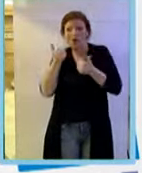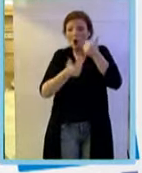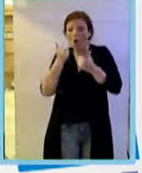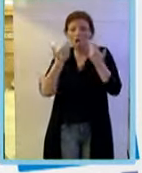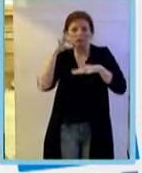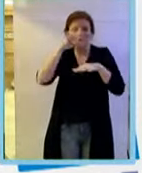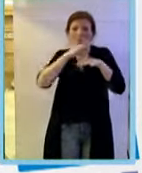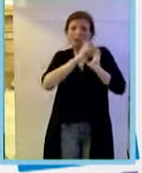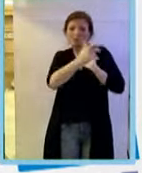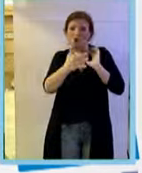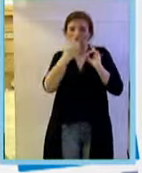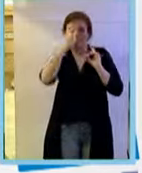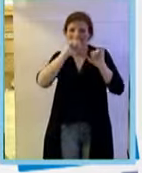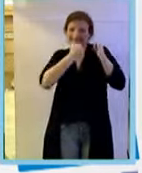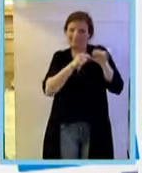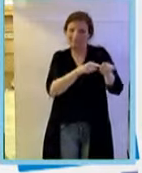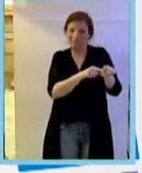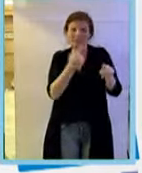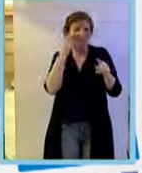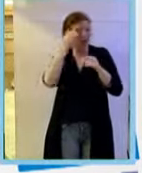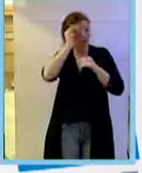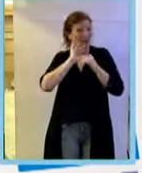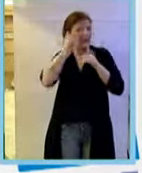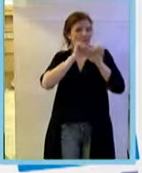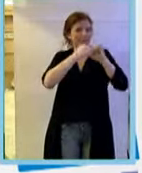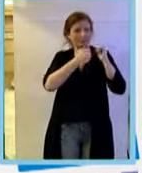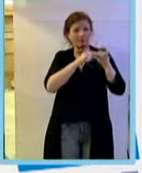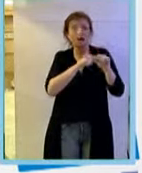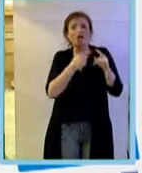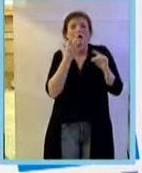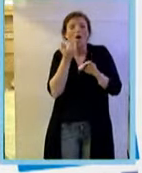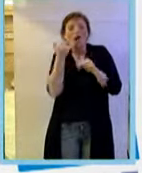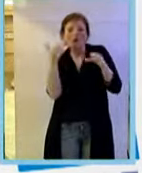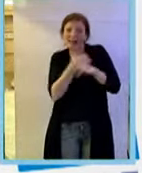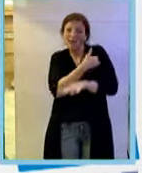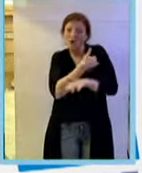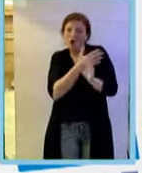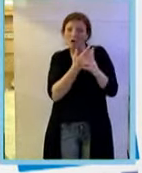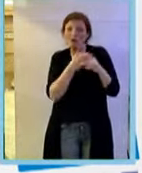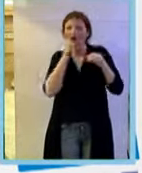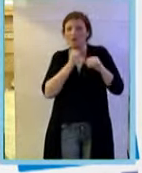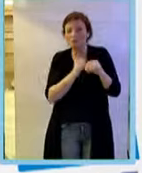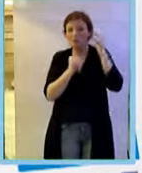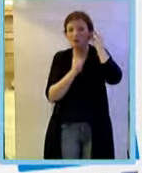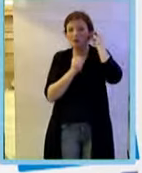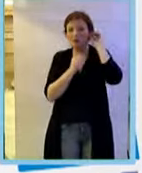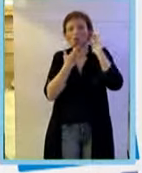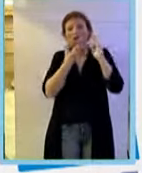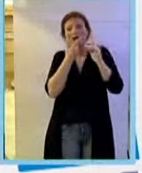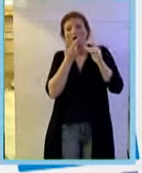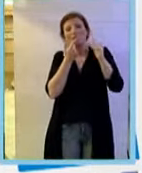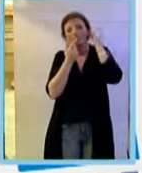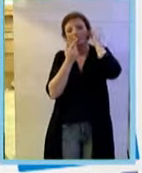patologie ischemiche della retina con una piccola lesione si poteva fare fendimento soltanto su